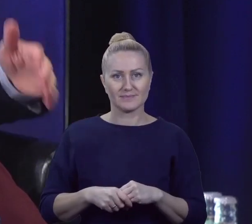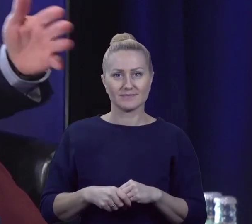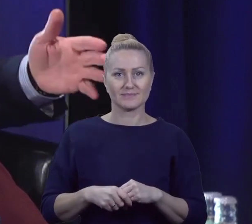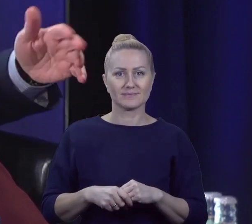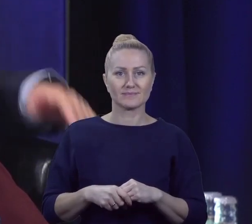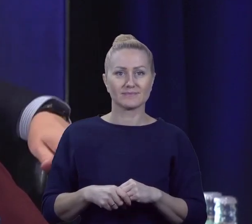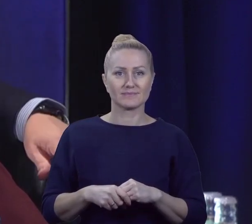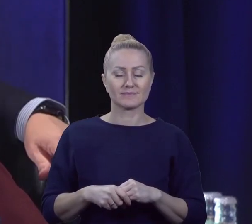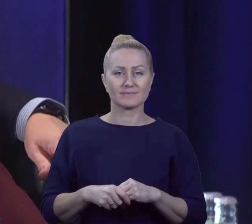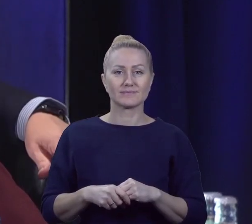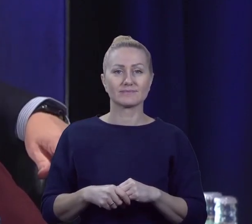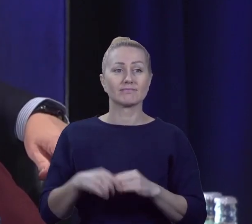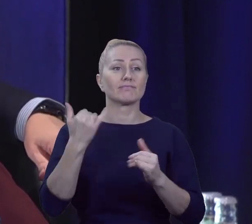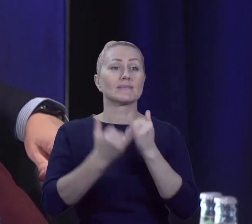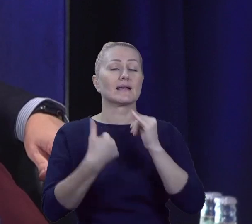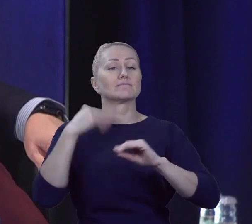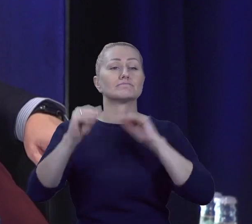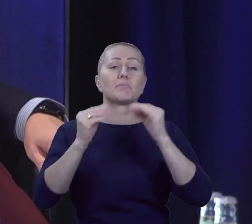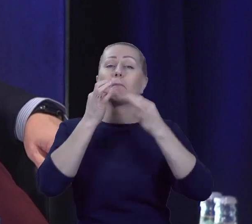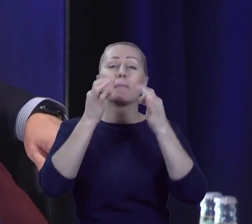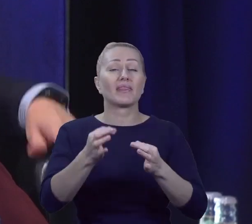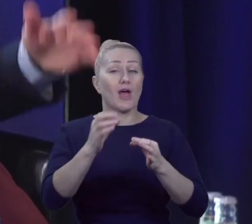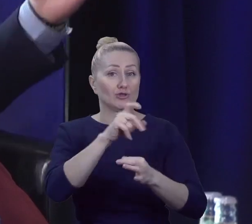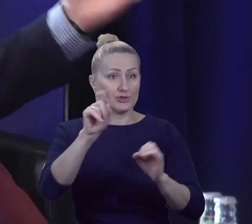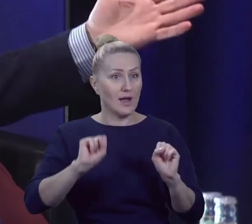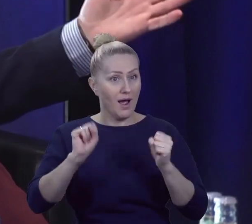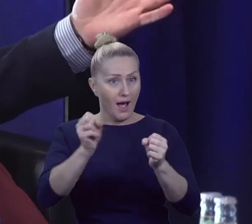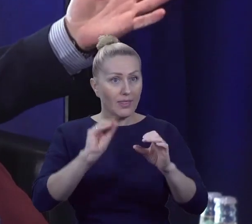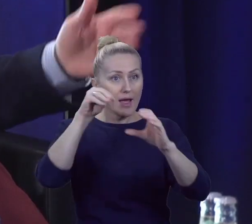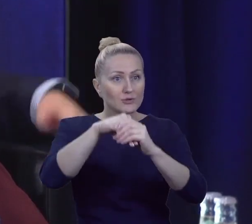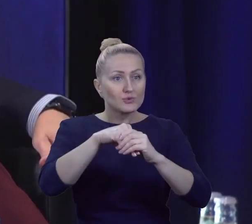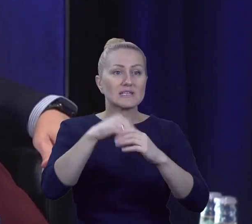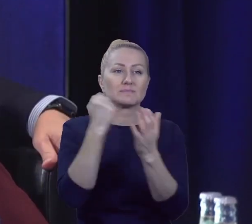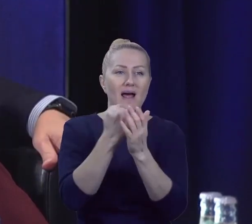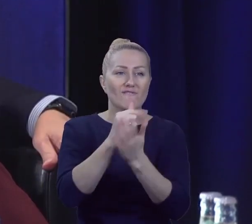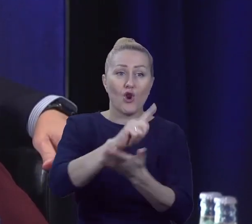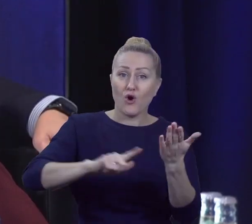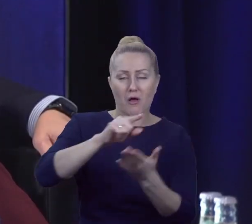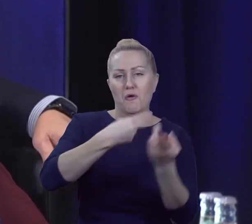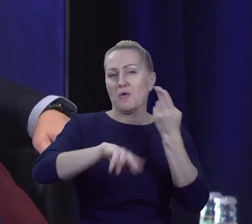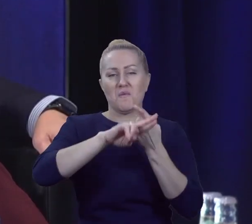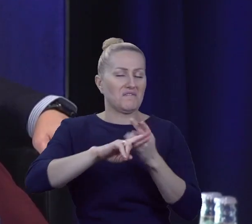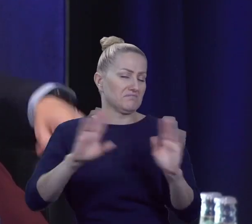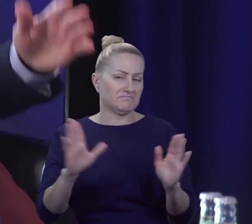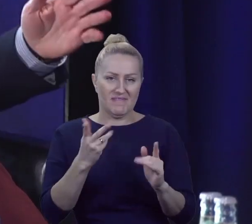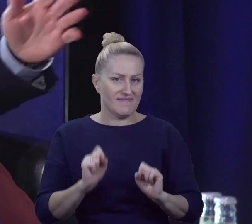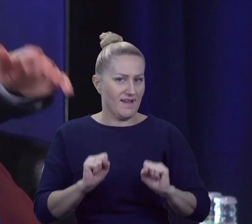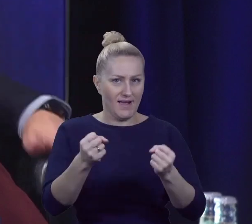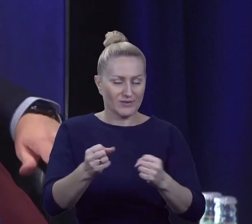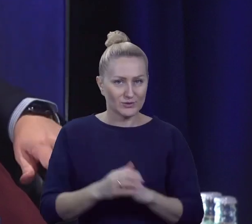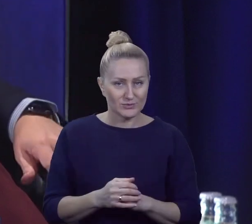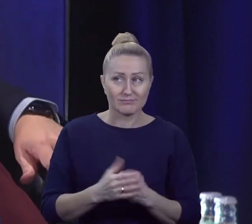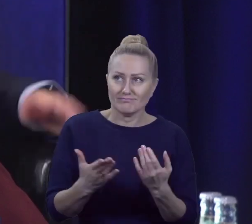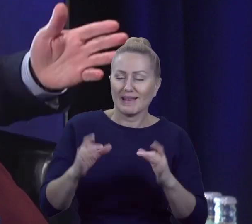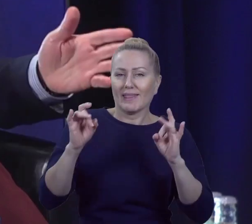Jak pytamy ich, czy angażują się w sprawy lokalne, to większość się nie angażuje. Generalnie rzecz biorąc, owszem,